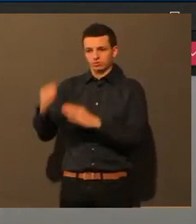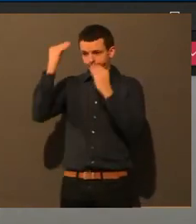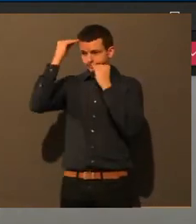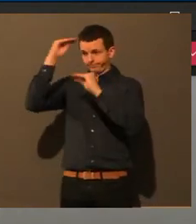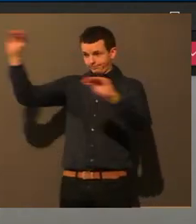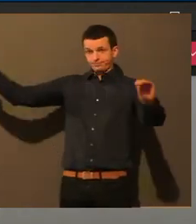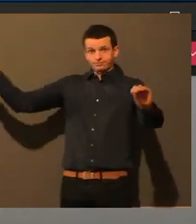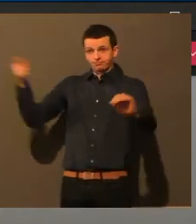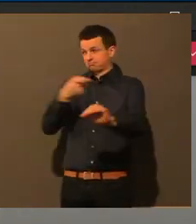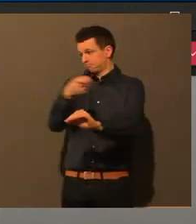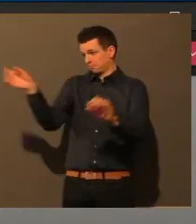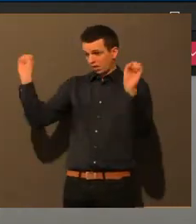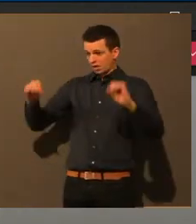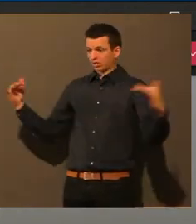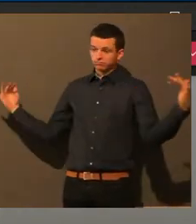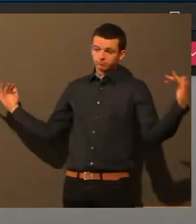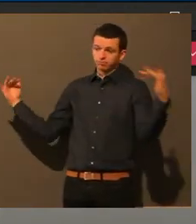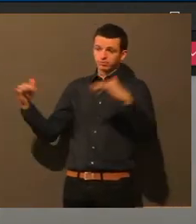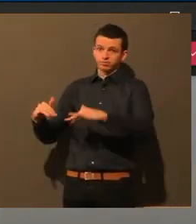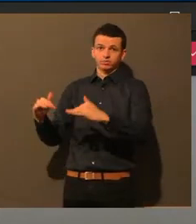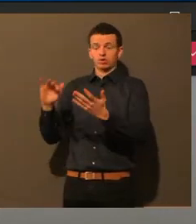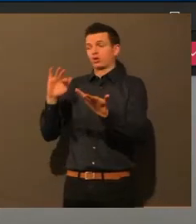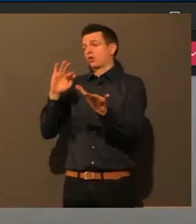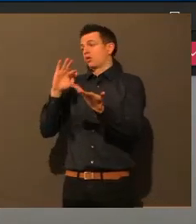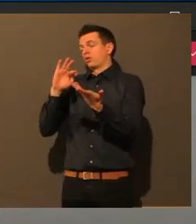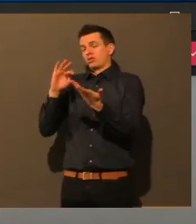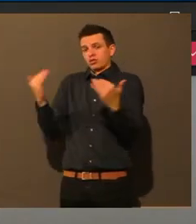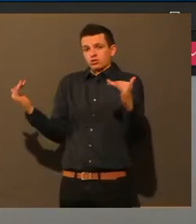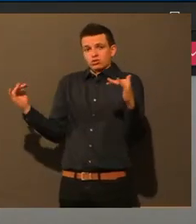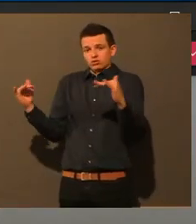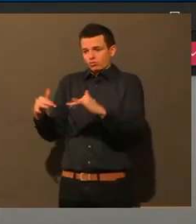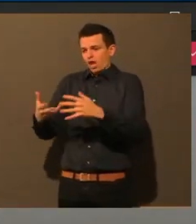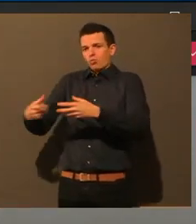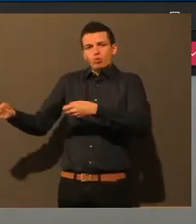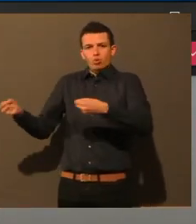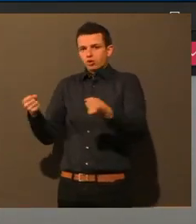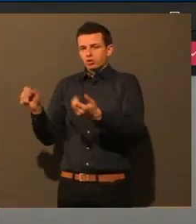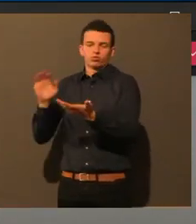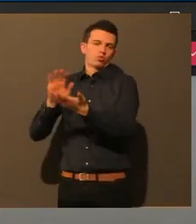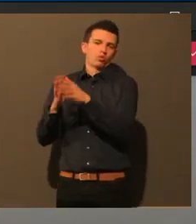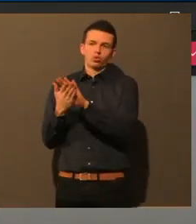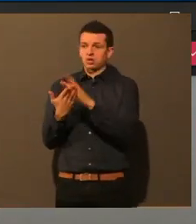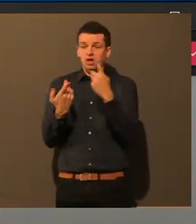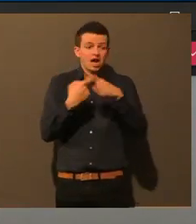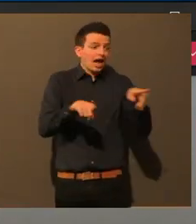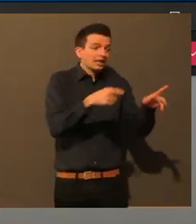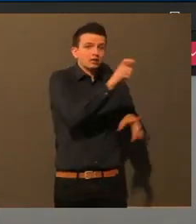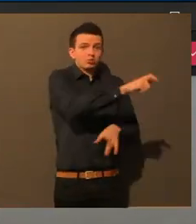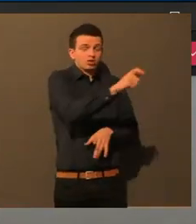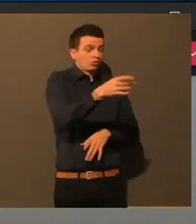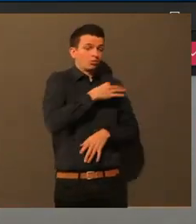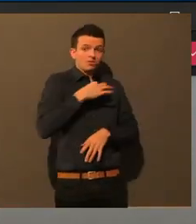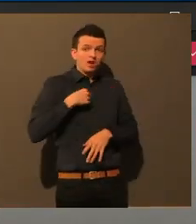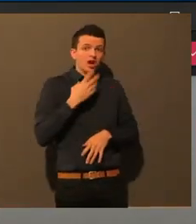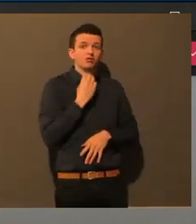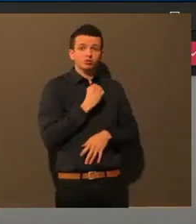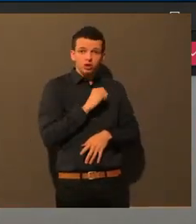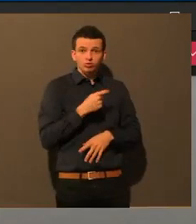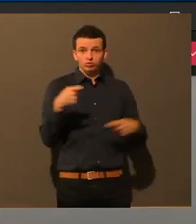wollen auch andere Augsburger noch selber was spenden oder jeder will irgendwas geben. Weiß ich nicht. Wäre auch schön.